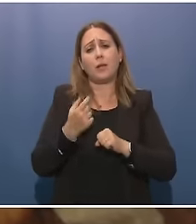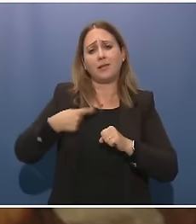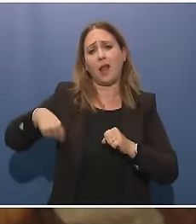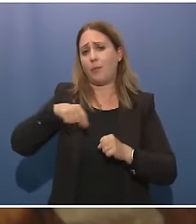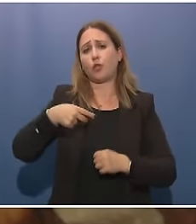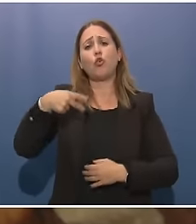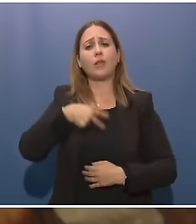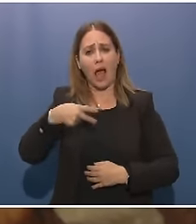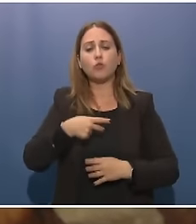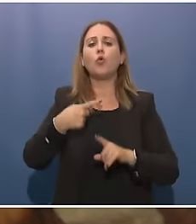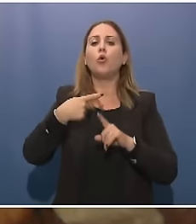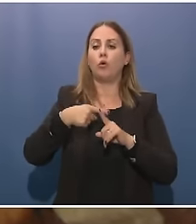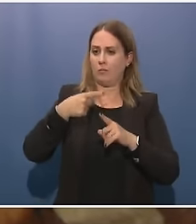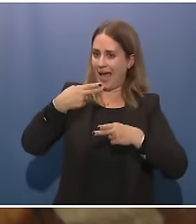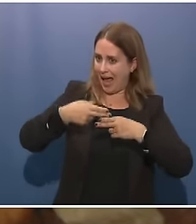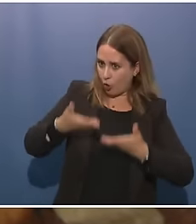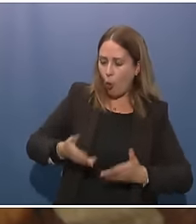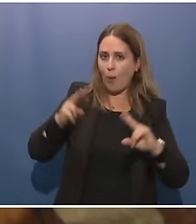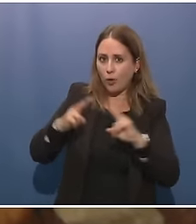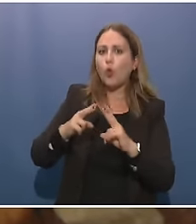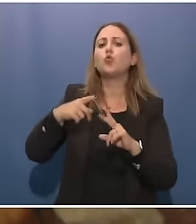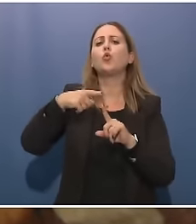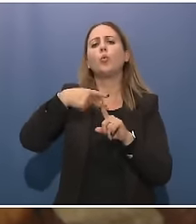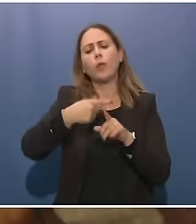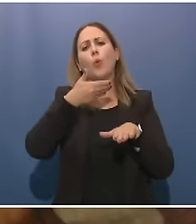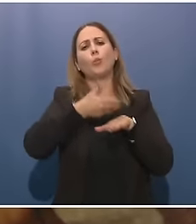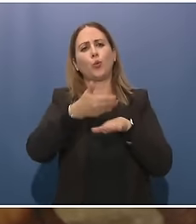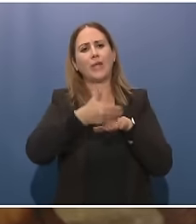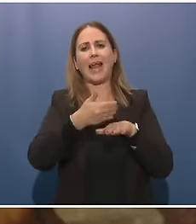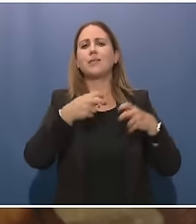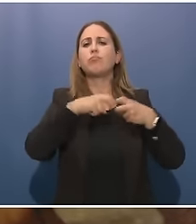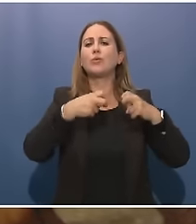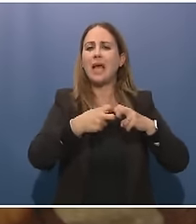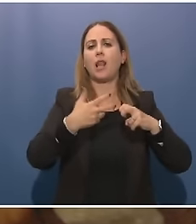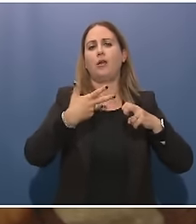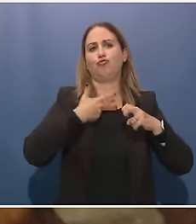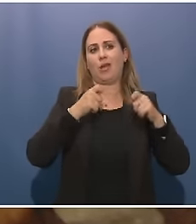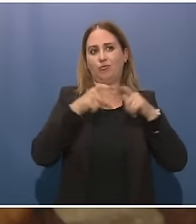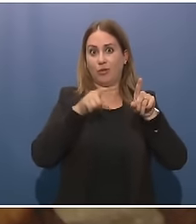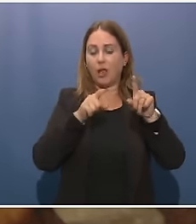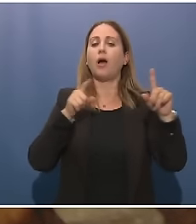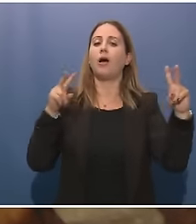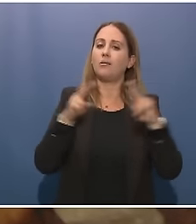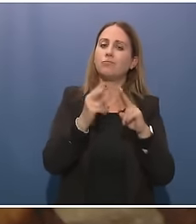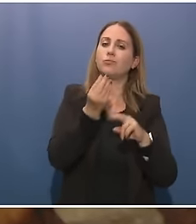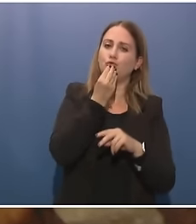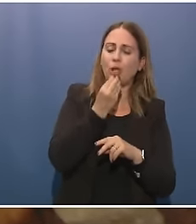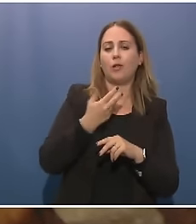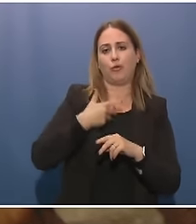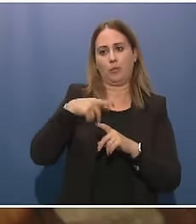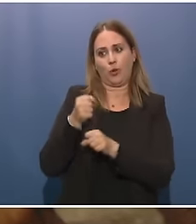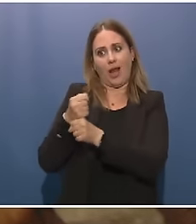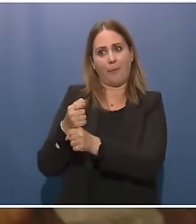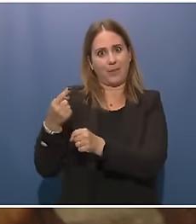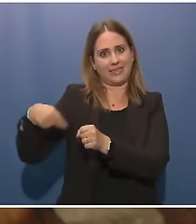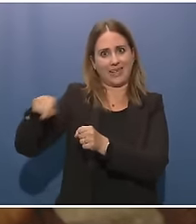a Bruxelles più tardi ci sarà una cena a cui sarà rappresentata anche l'Italia. Sull'Ucraina stiamo